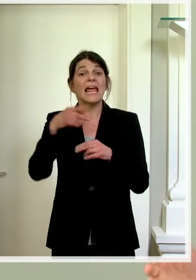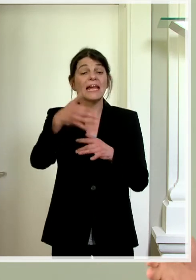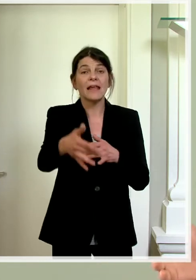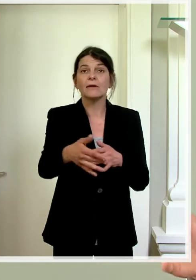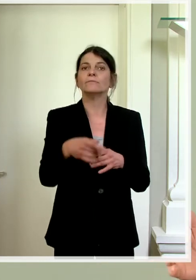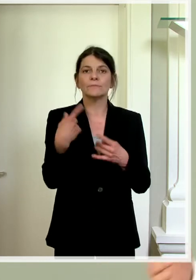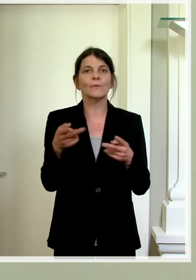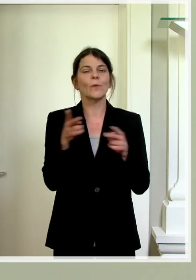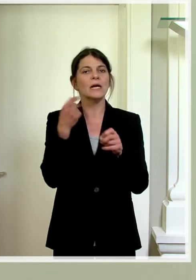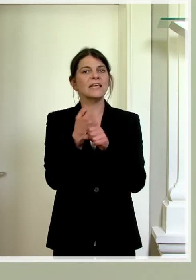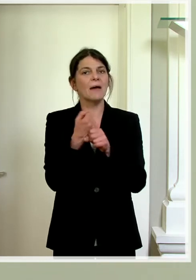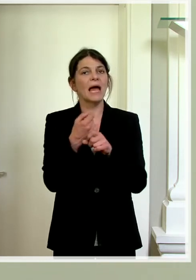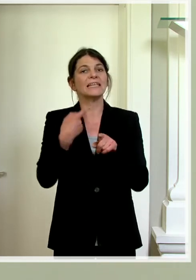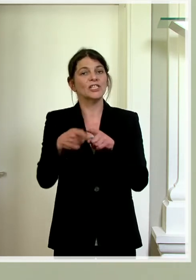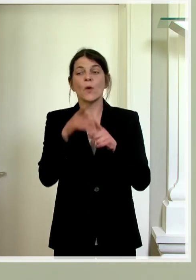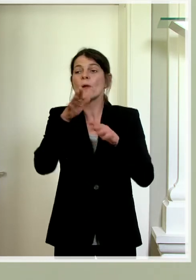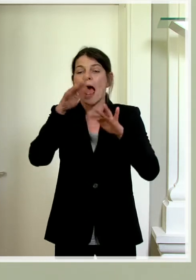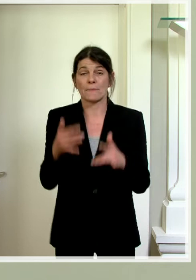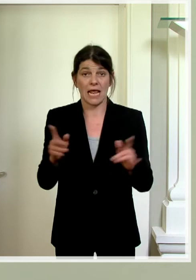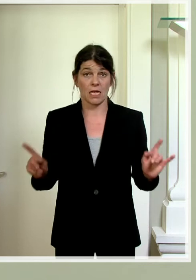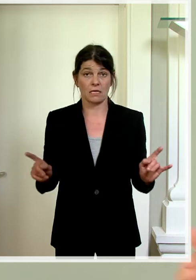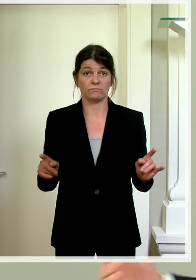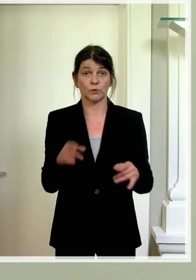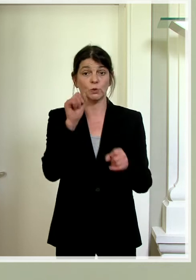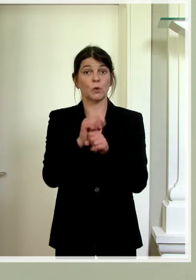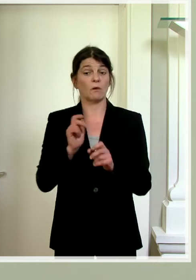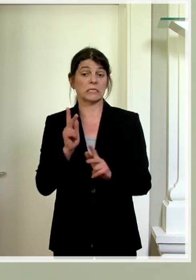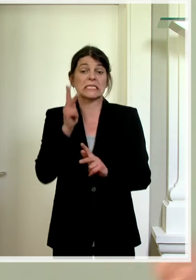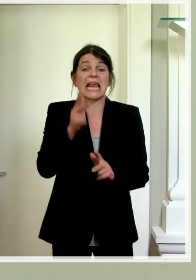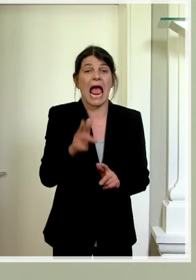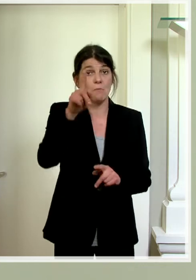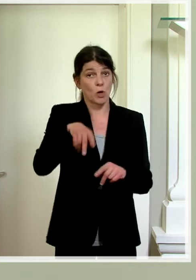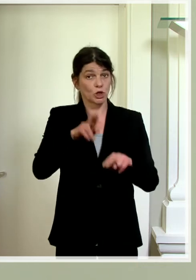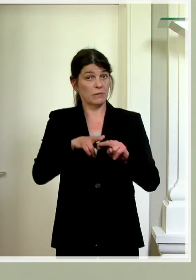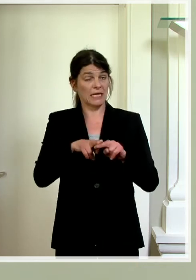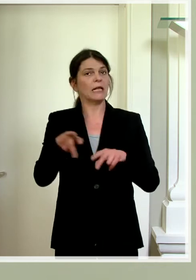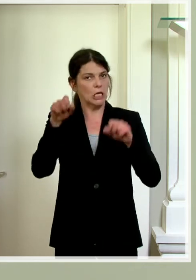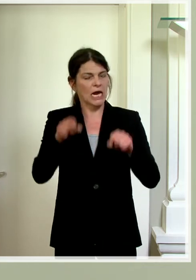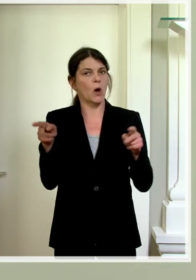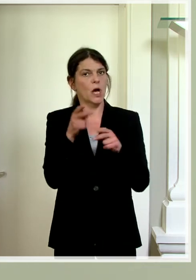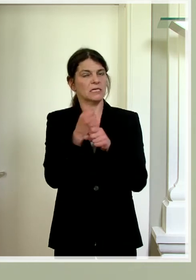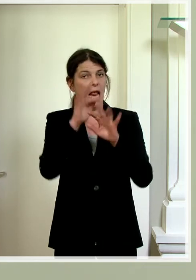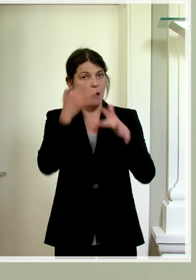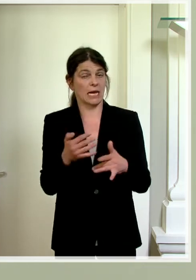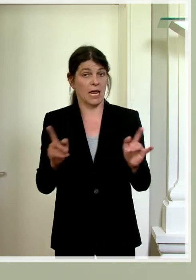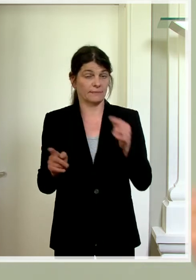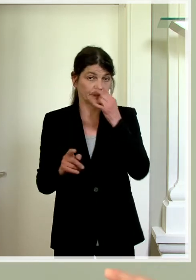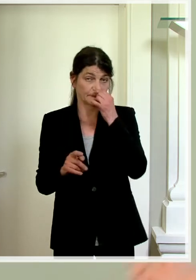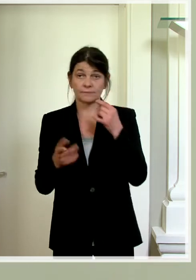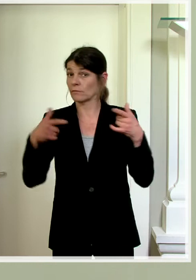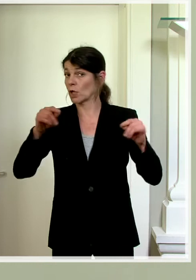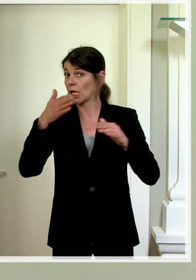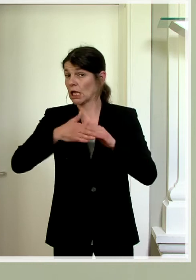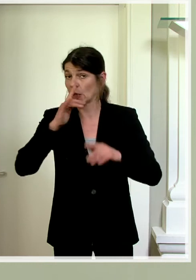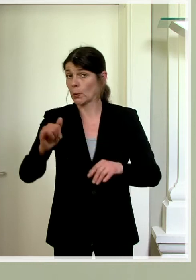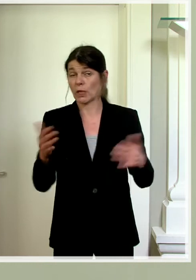Kurzarbeitsentschädigung abgerechnet wird. Man kann bis drei Monate später die Kurzarbeit abrechnen. Also man kann auch Ende